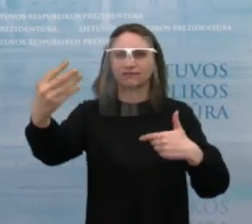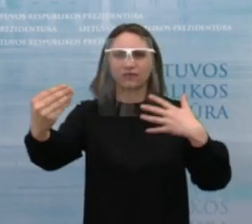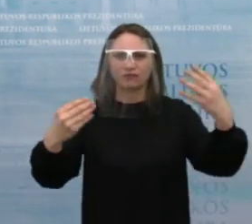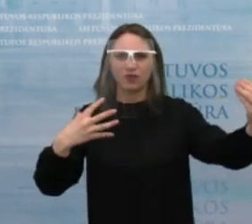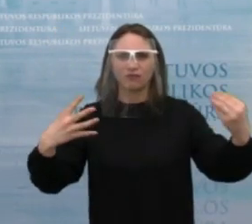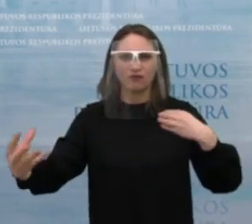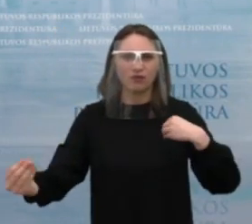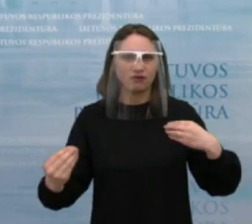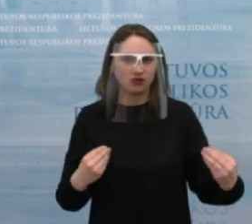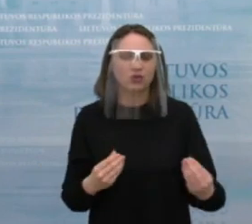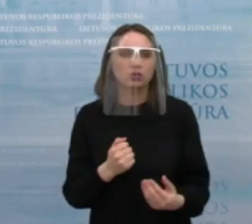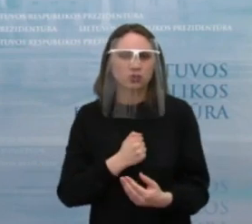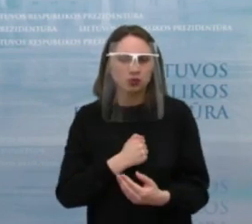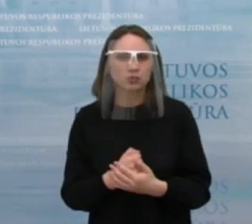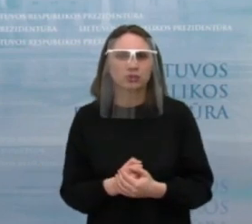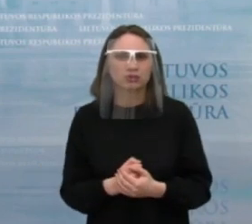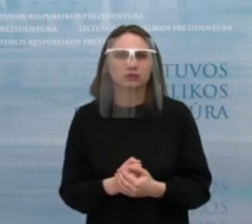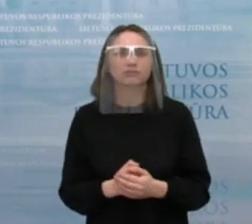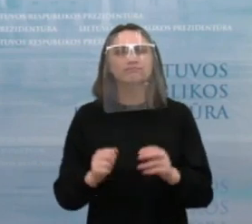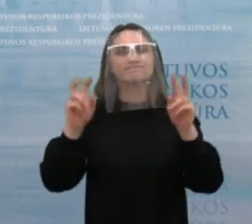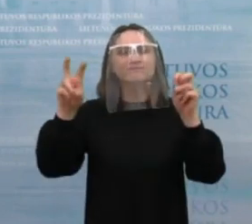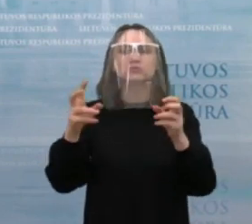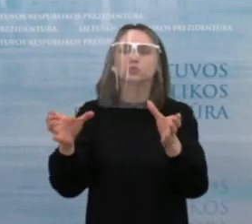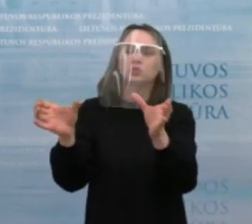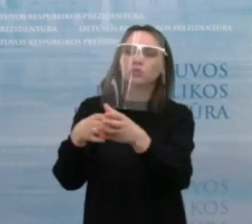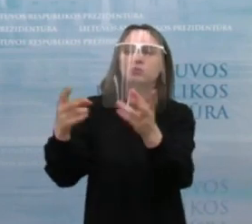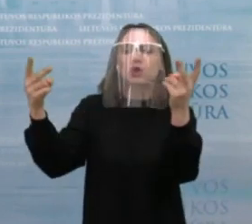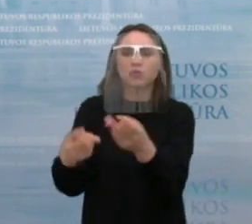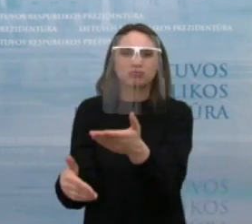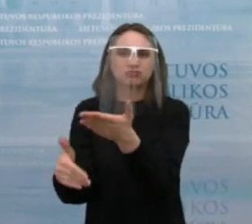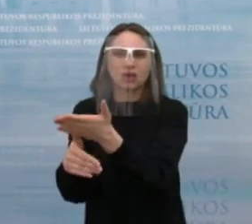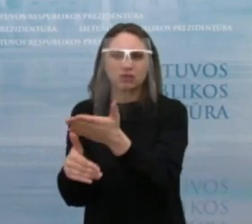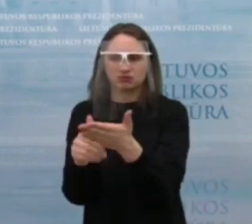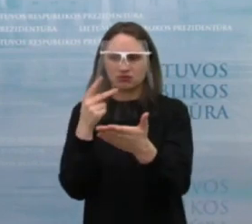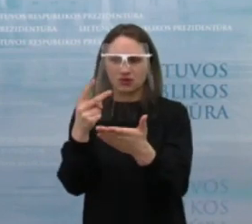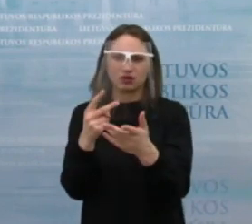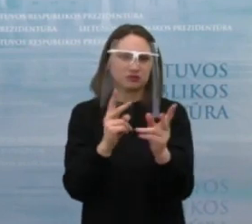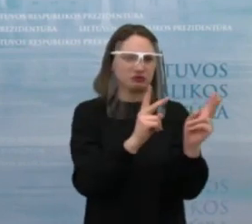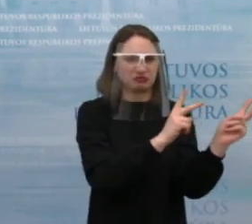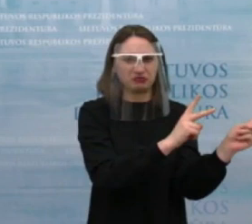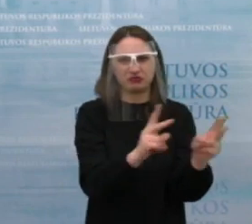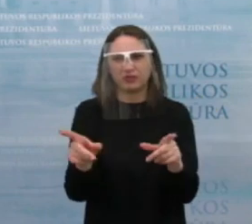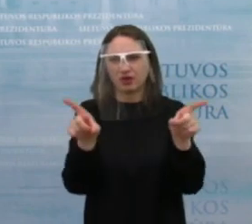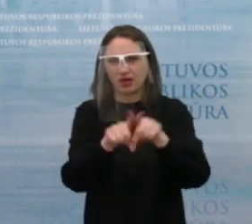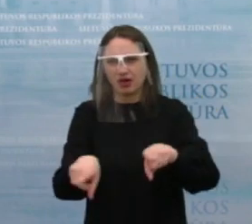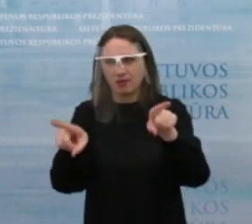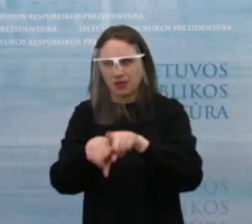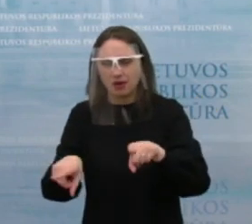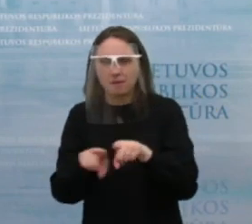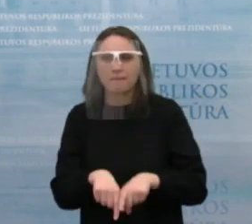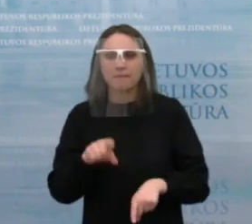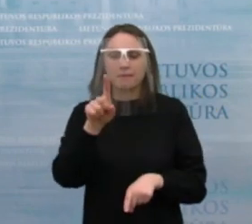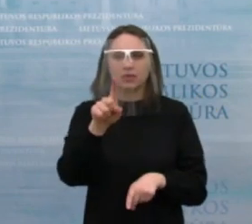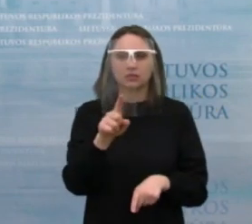vienom ar kitom jautriom visuomenės grupėm, yra pakankamai stabilus ir nusistovėję. Tačiau mes ne visada